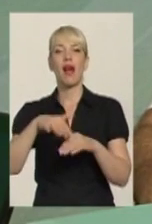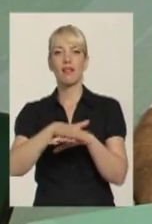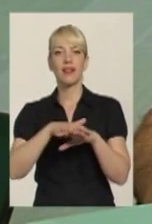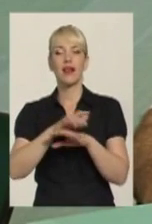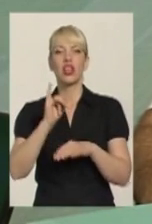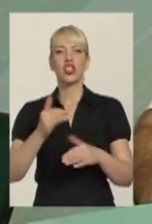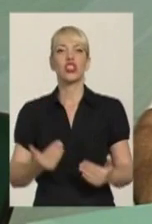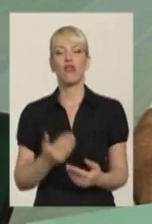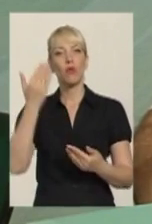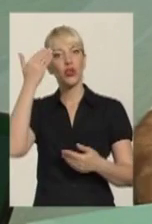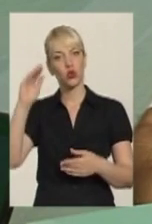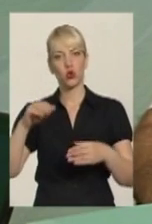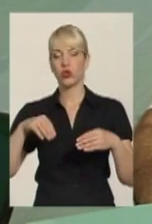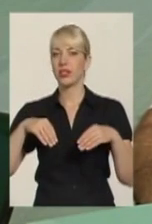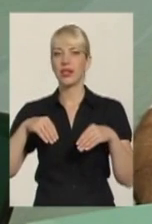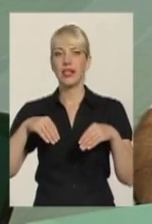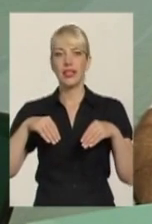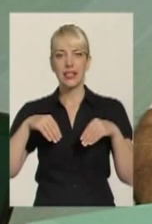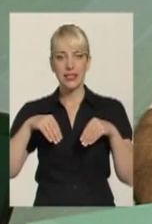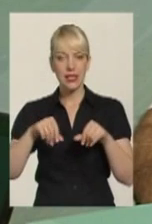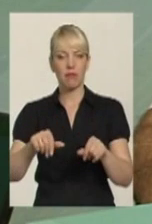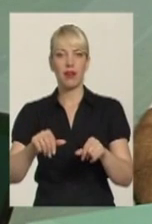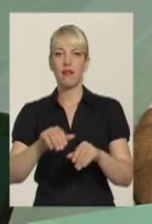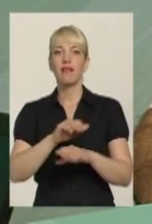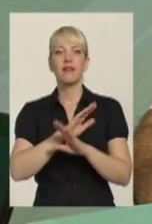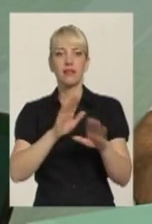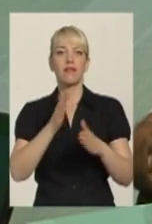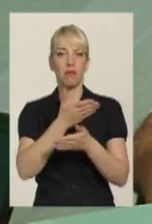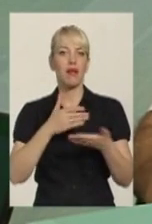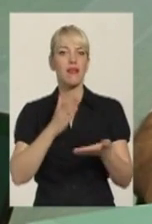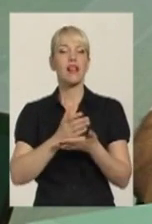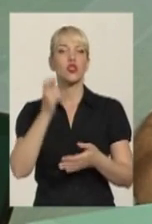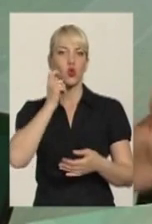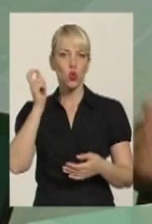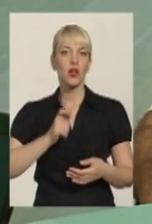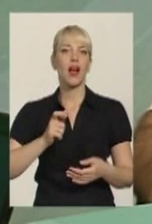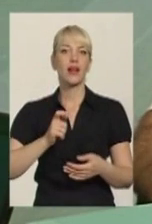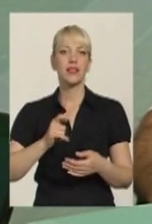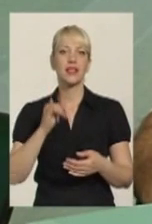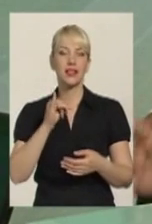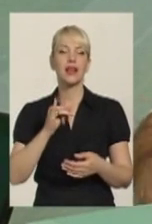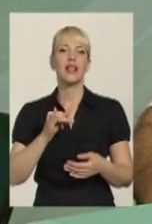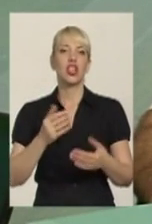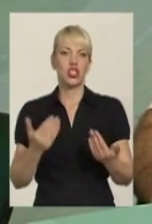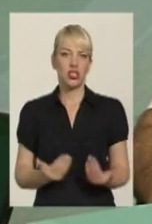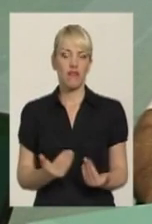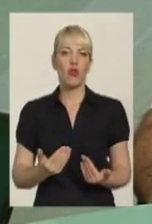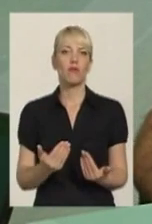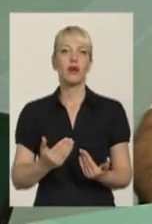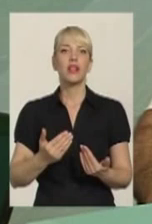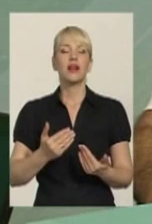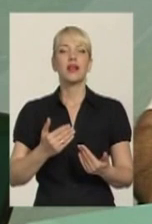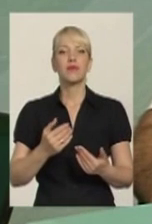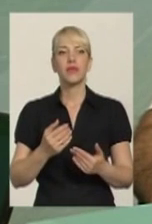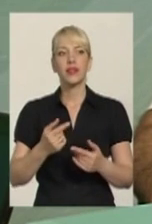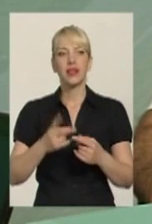українці армянського прохождения і живем тут. І наші деді, прадеді жили тут спокон